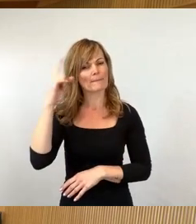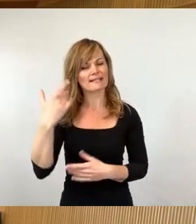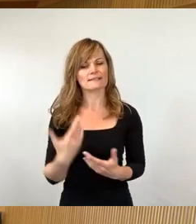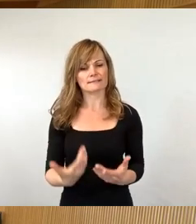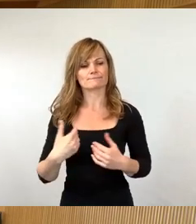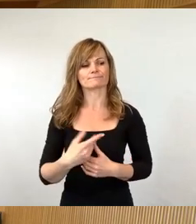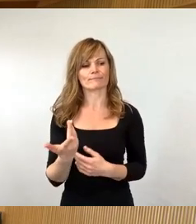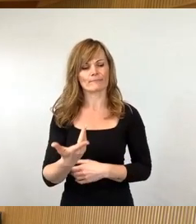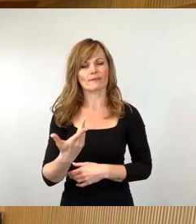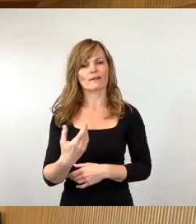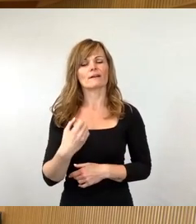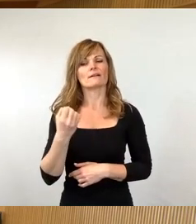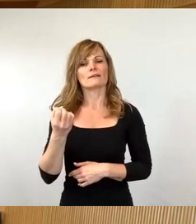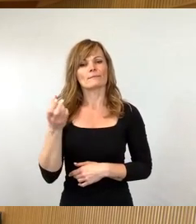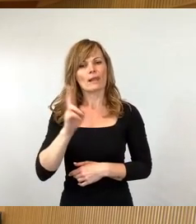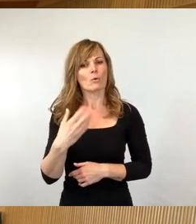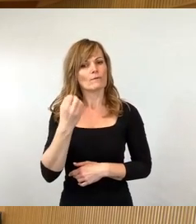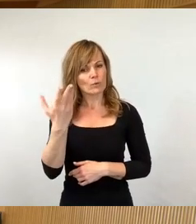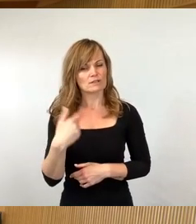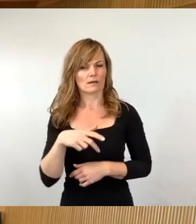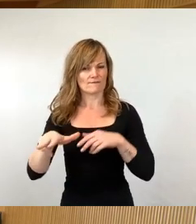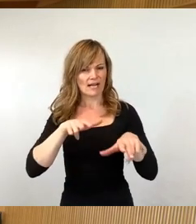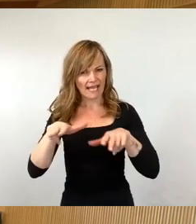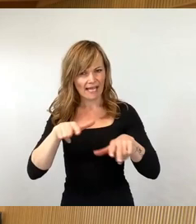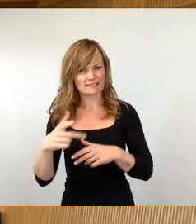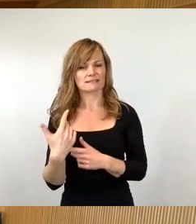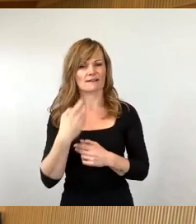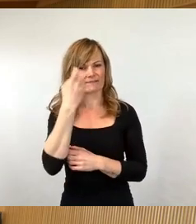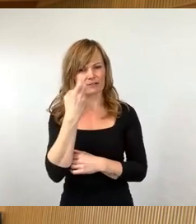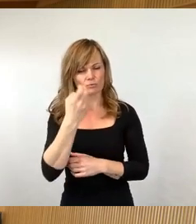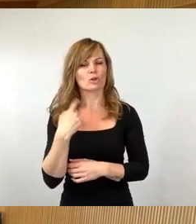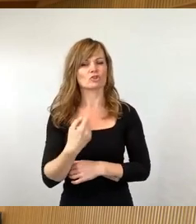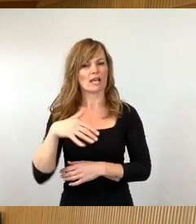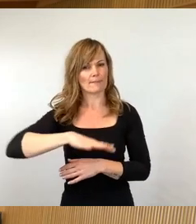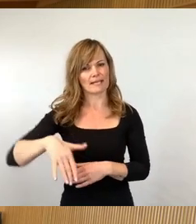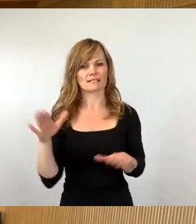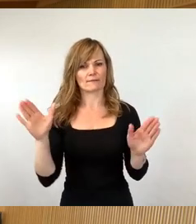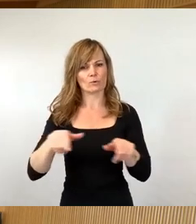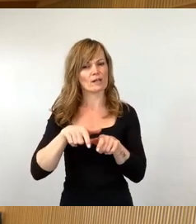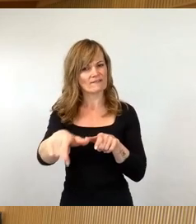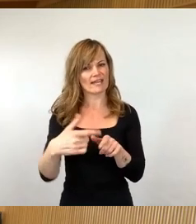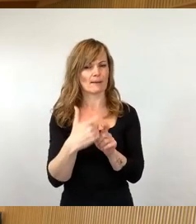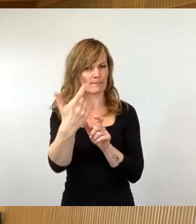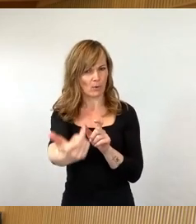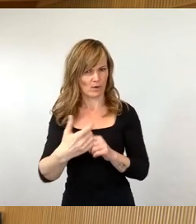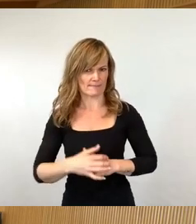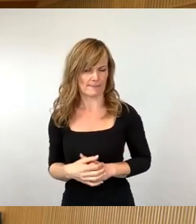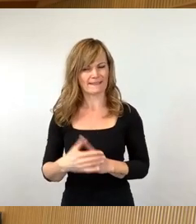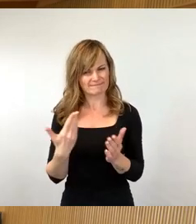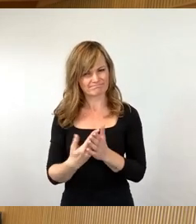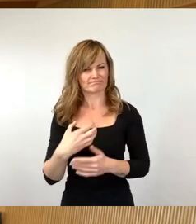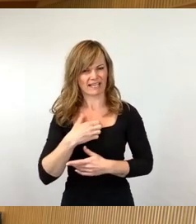Blauen Wunder, Schillerplatz, sowie an der Flügelwegbrücke. Bei beiden Versuchen wurden Staus prognostiziert.